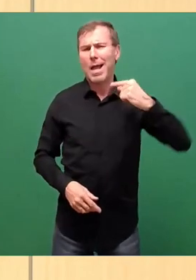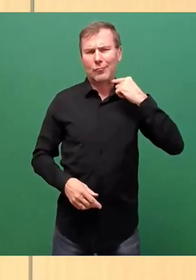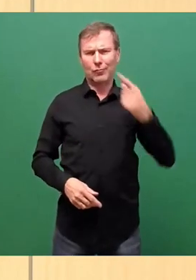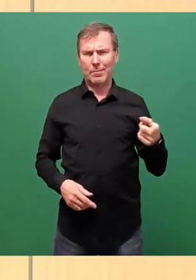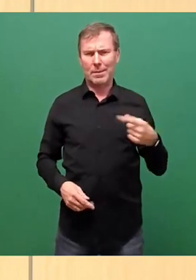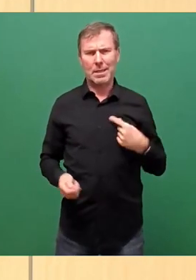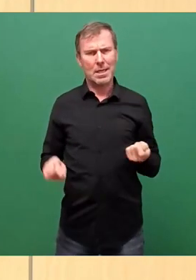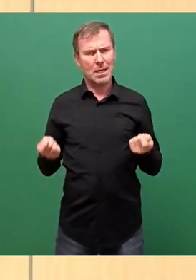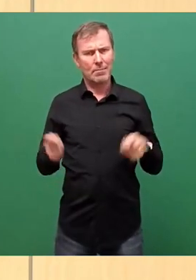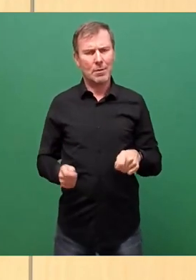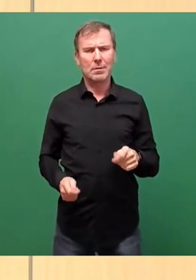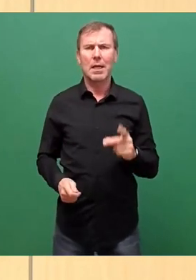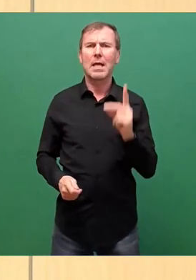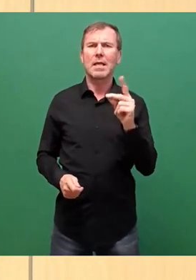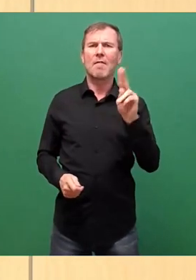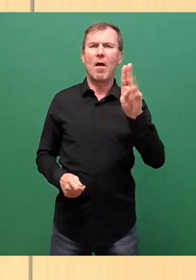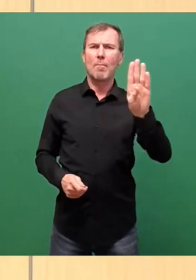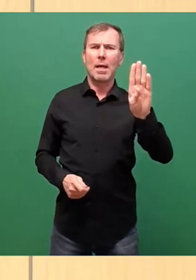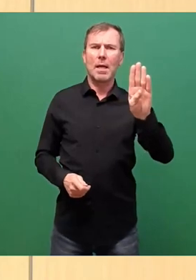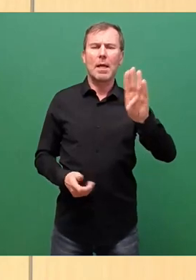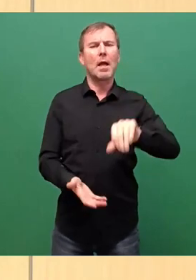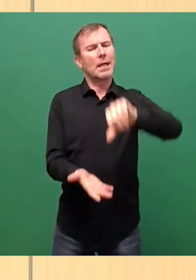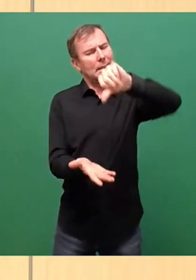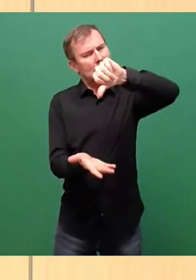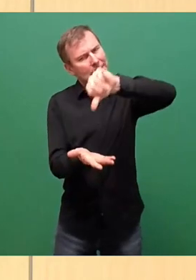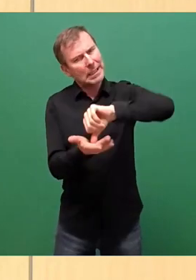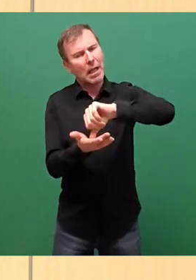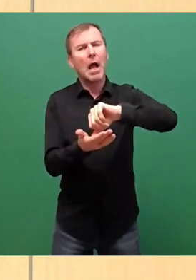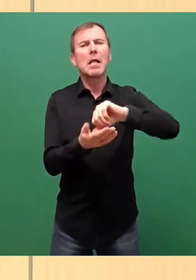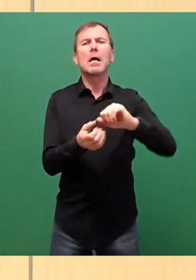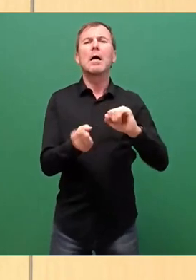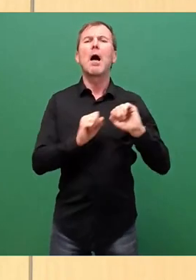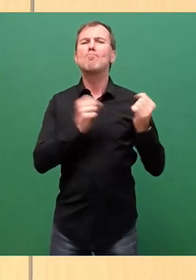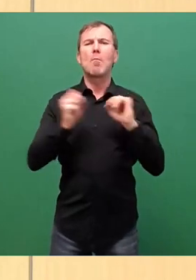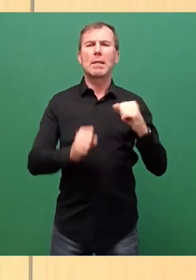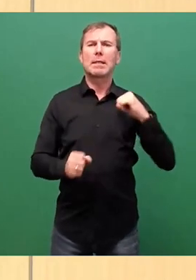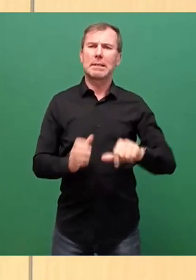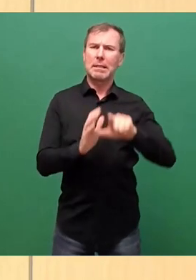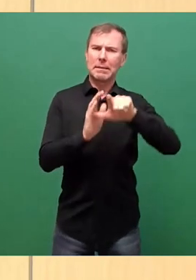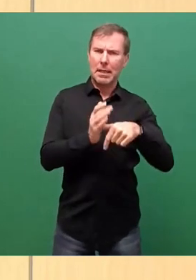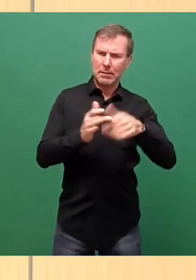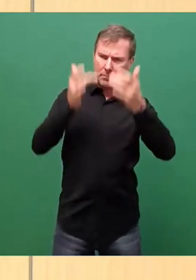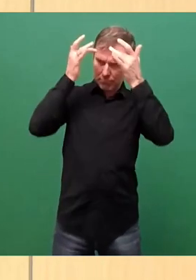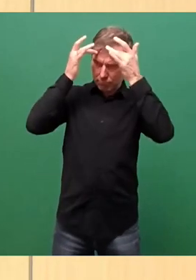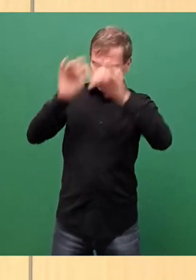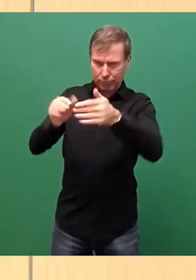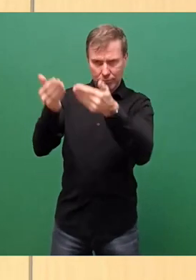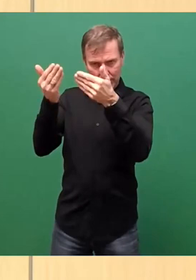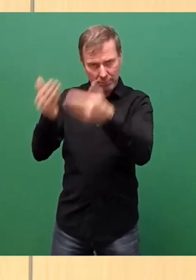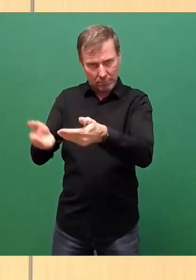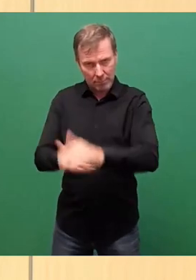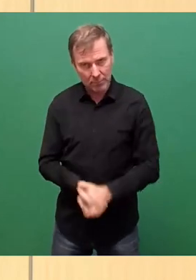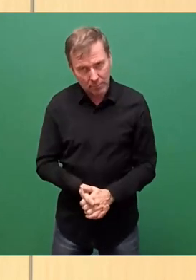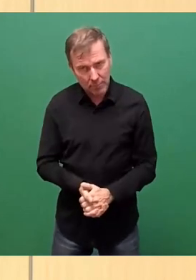DVB zur zentralen Mobilitätsdienstleisterin machen wollen. Wir wollen, dass die